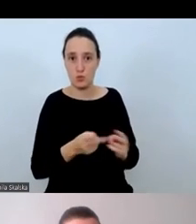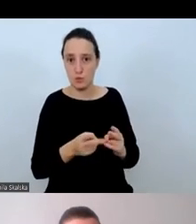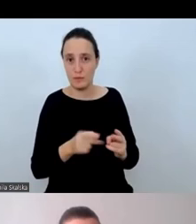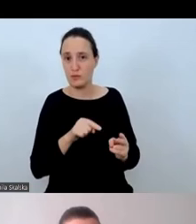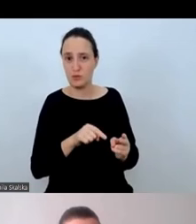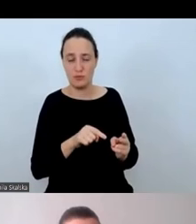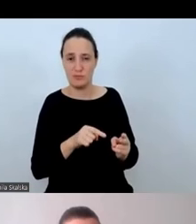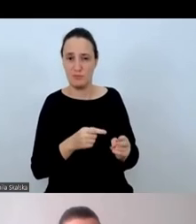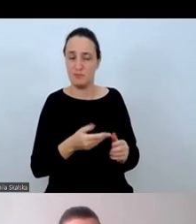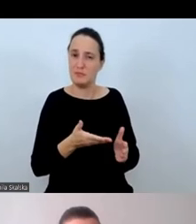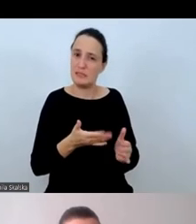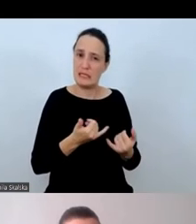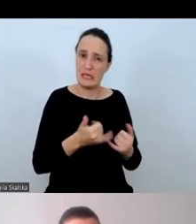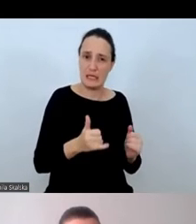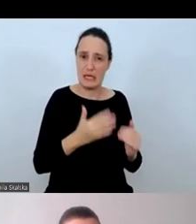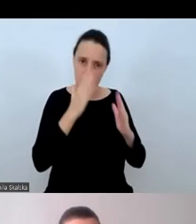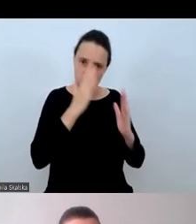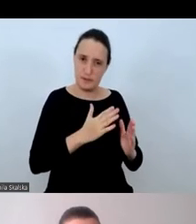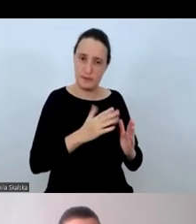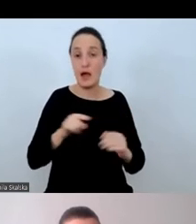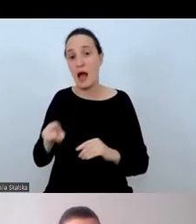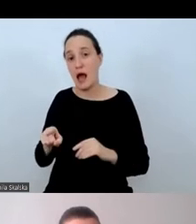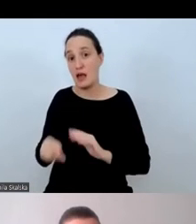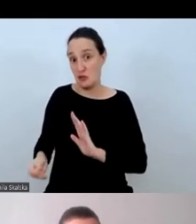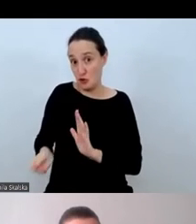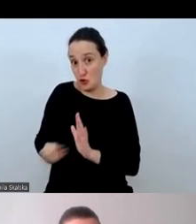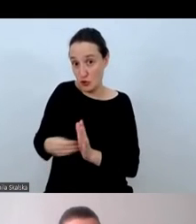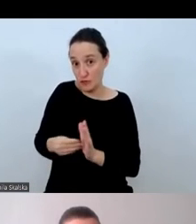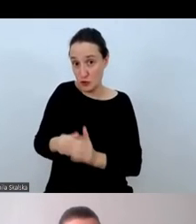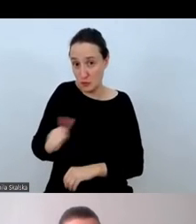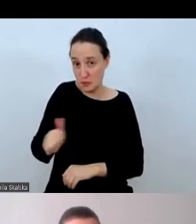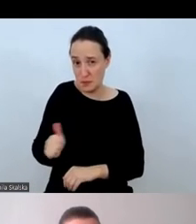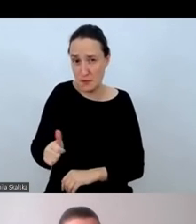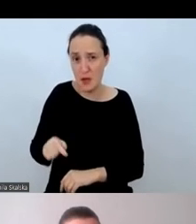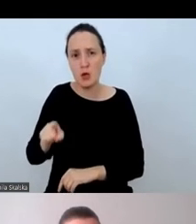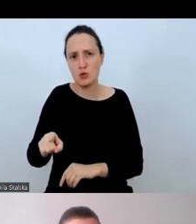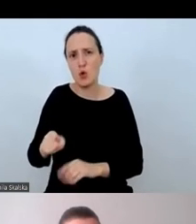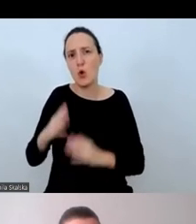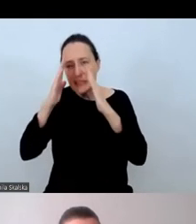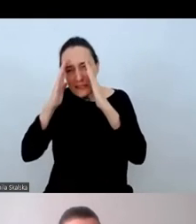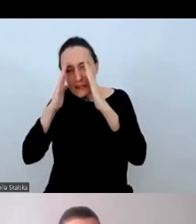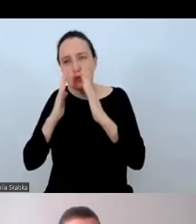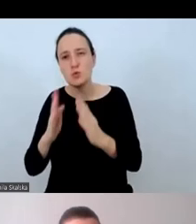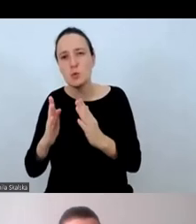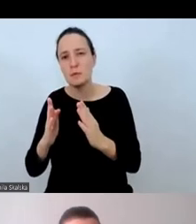skupić się na tym, co rzeczywiście ma tłumaczyć.